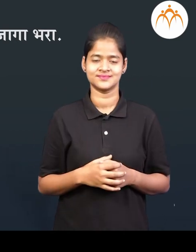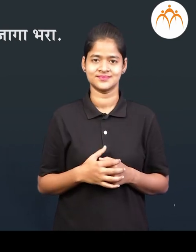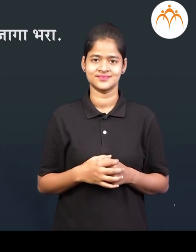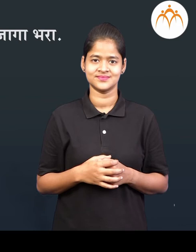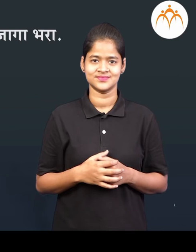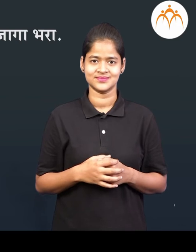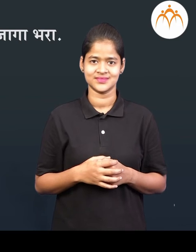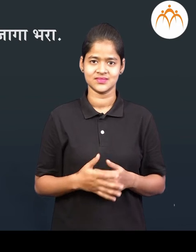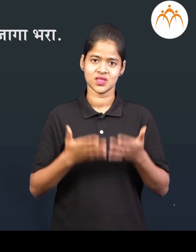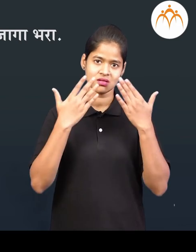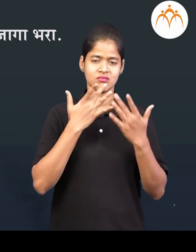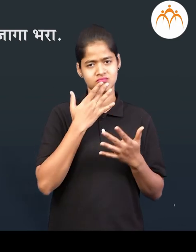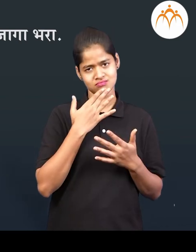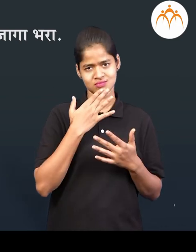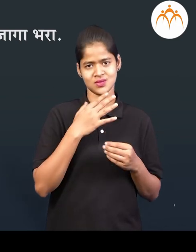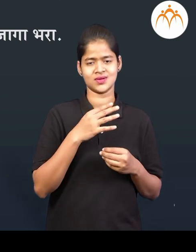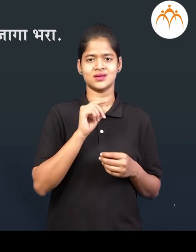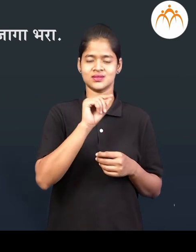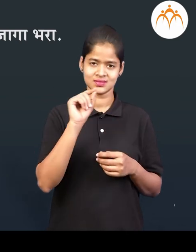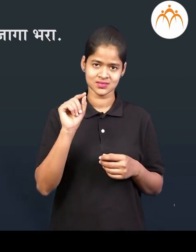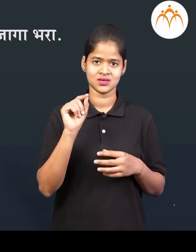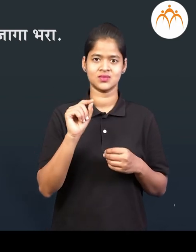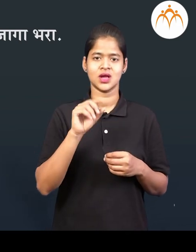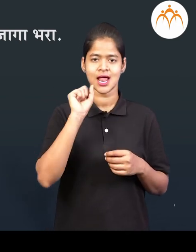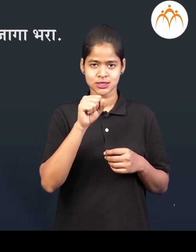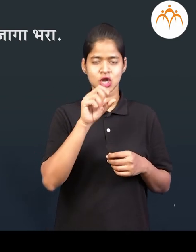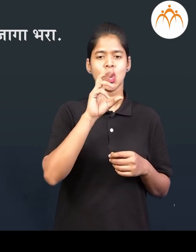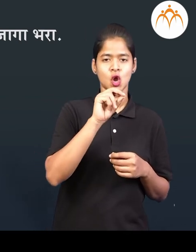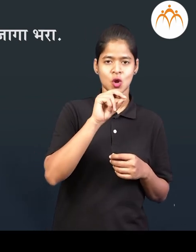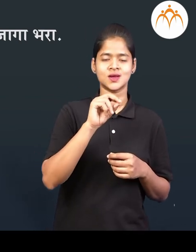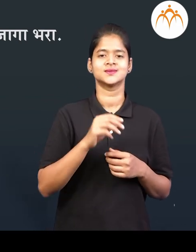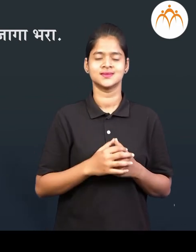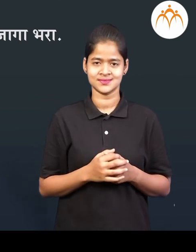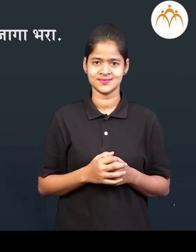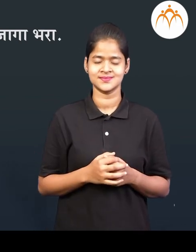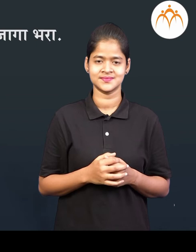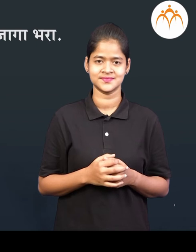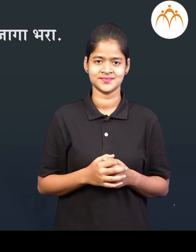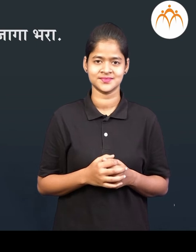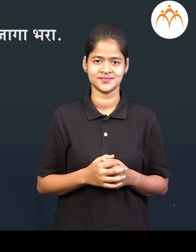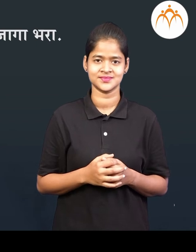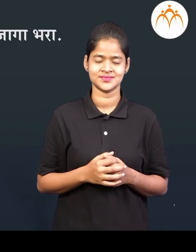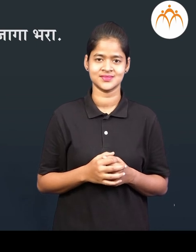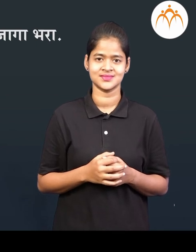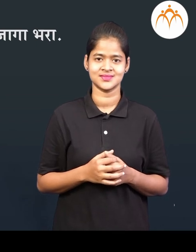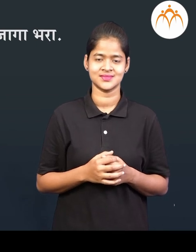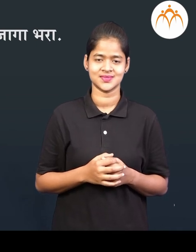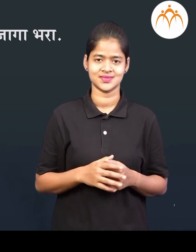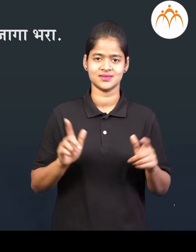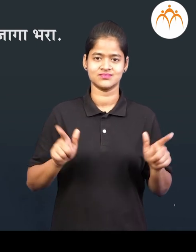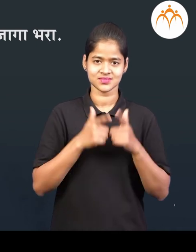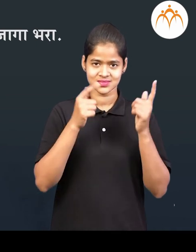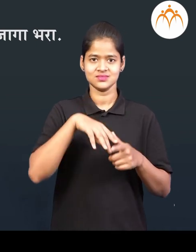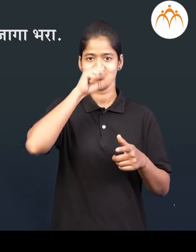हवेला रंग टिम्ब टिम्ब, नस्तो, अस्तो। वनस्पती